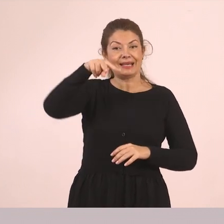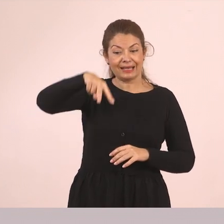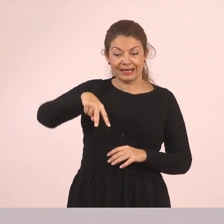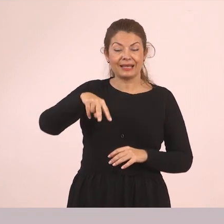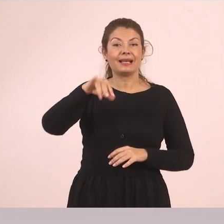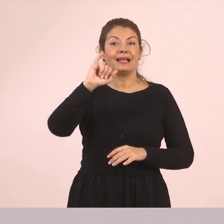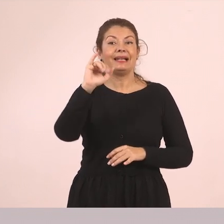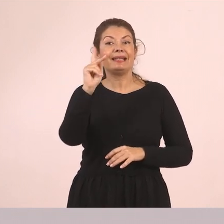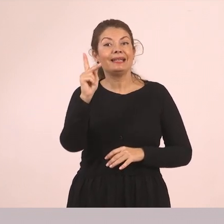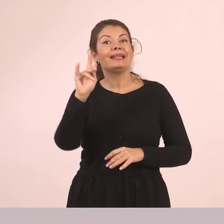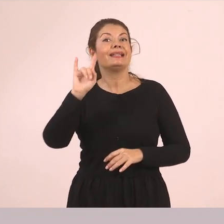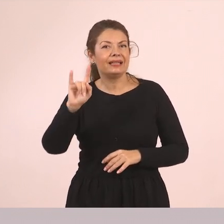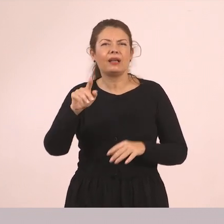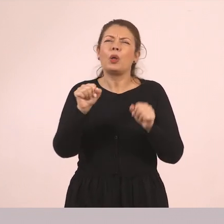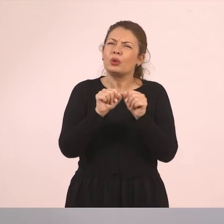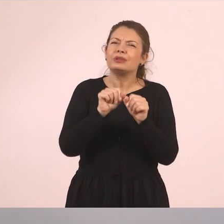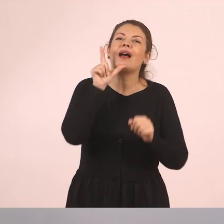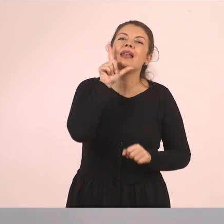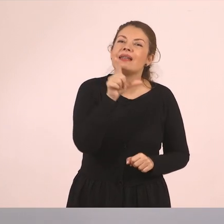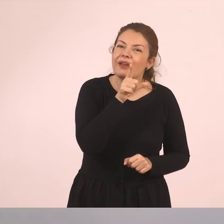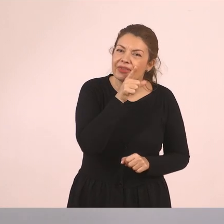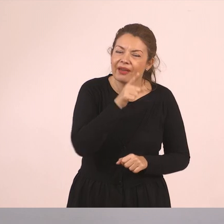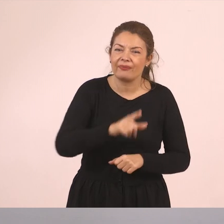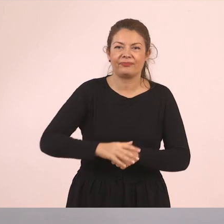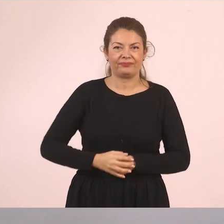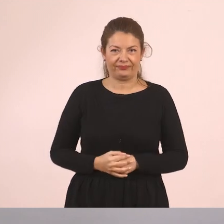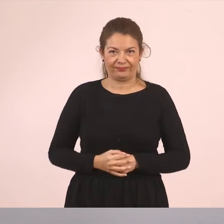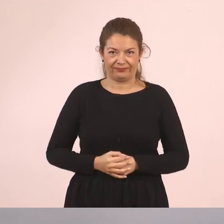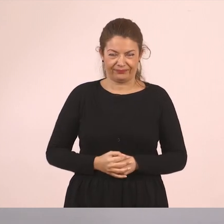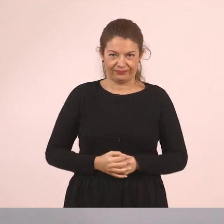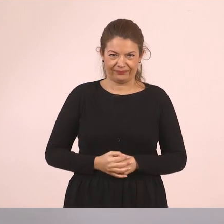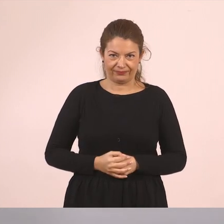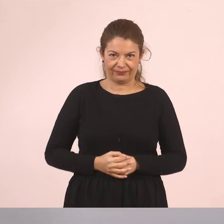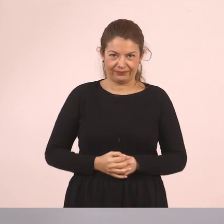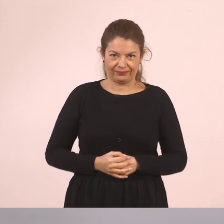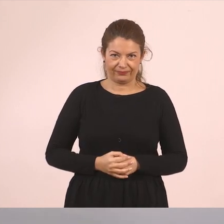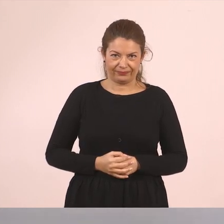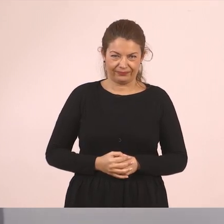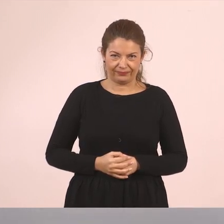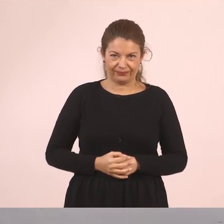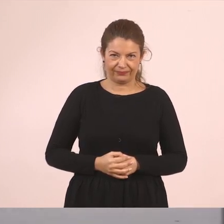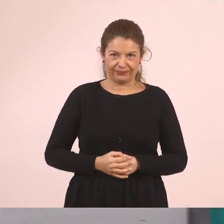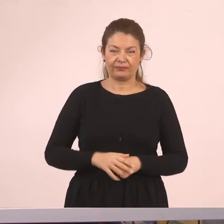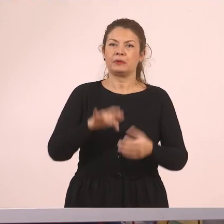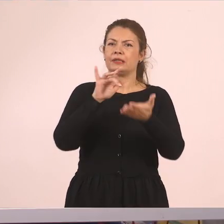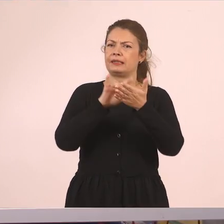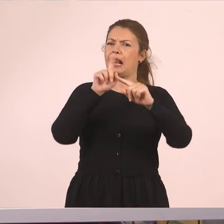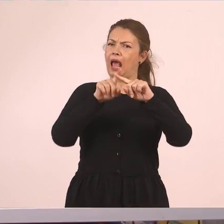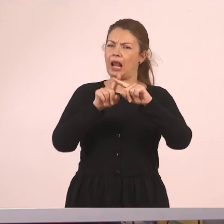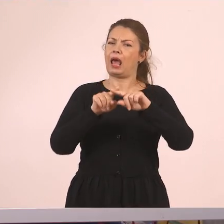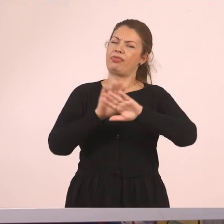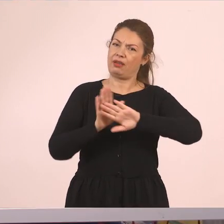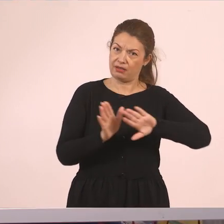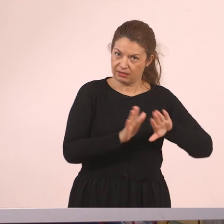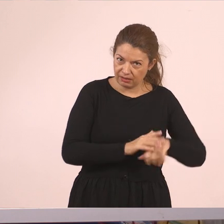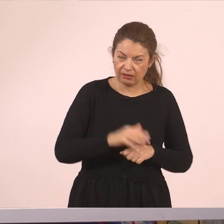η οποία βρίσκεται στο νομό βιωτίας και ευθειότητας. Πάμε εκτός από τη Στερεά Ελλάδα να δούμε λίγο κάποιες